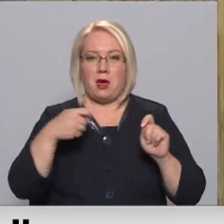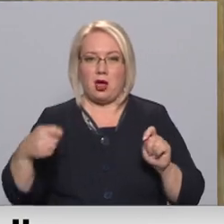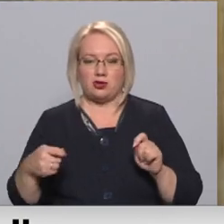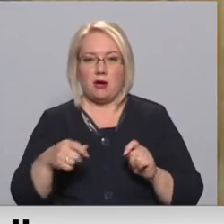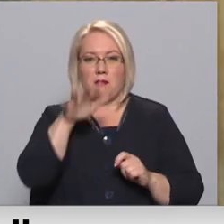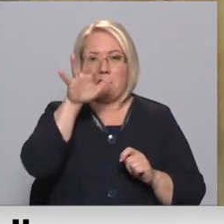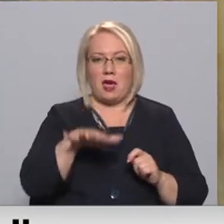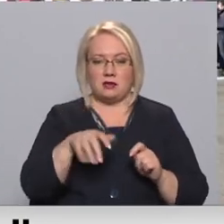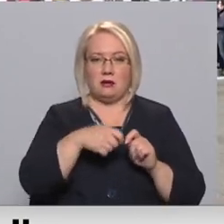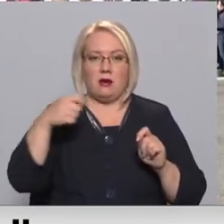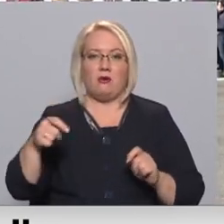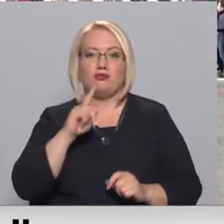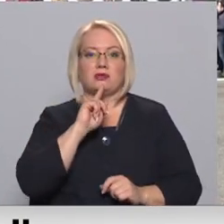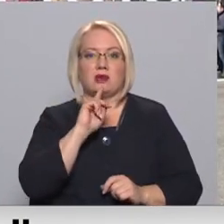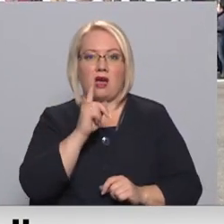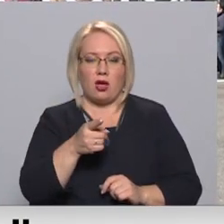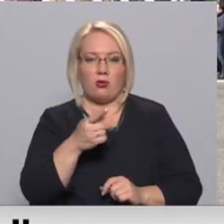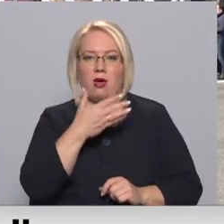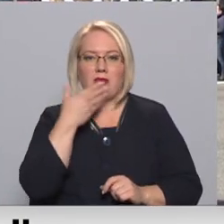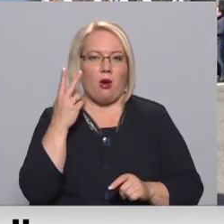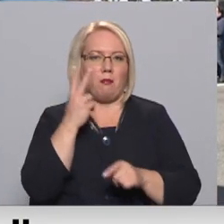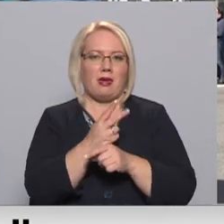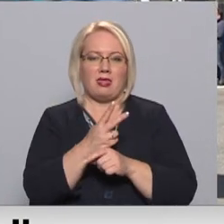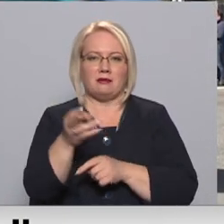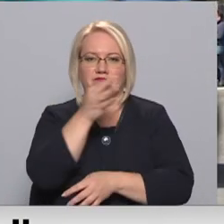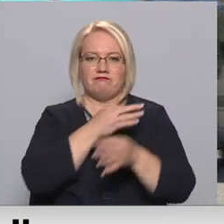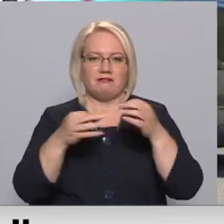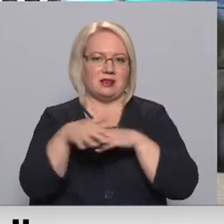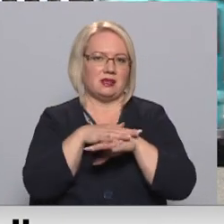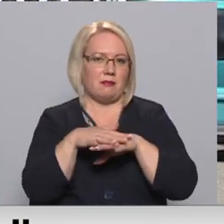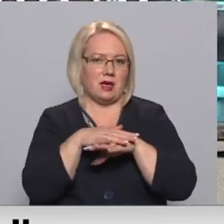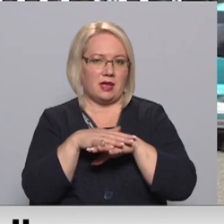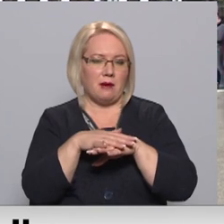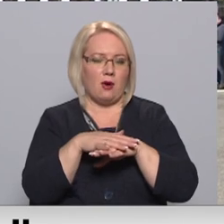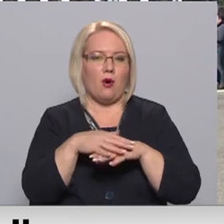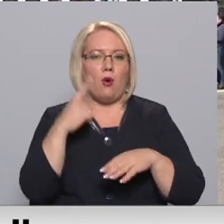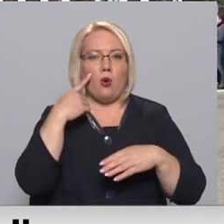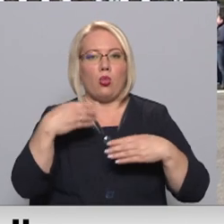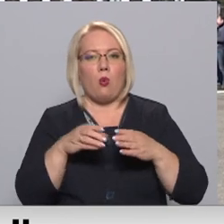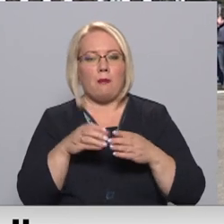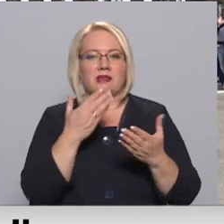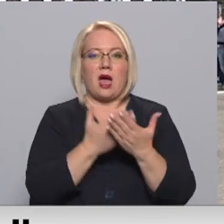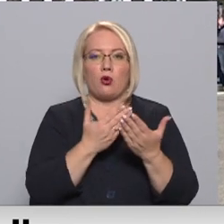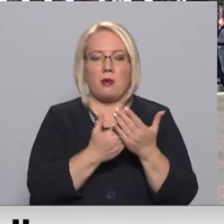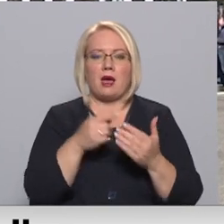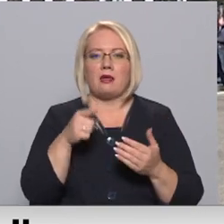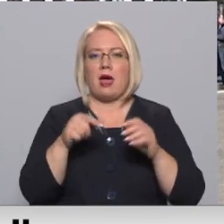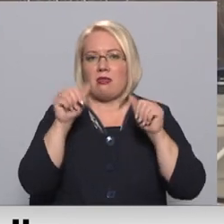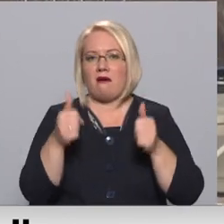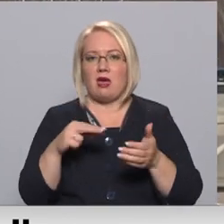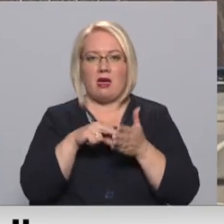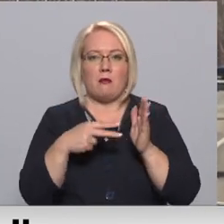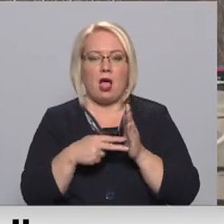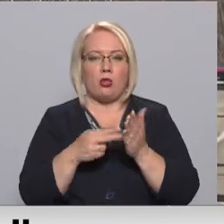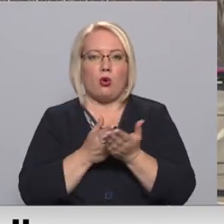5 mēnešiem līdz gadam, nav pienācīgi izdiskutēta ar sabiedrību. Turklāt domas argumentācija, ka šādā veidā plānos